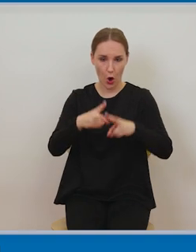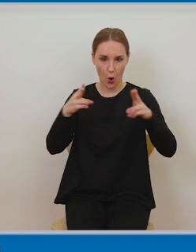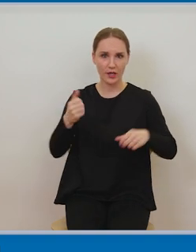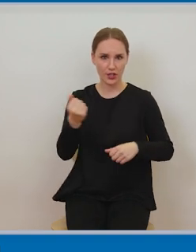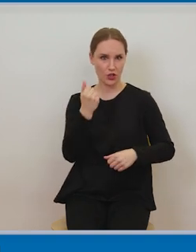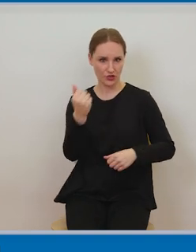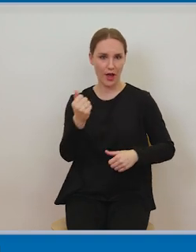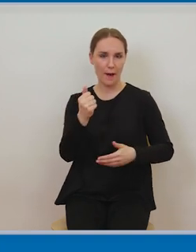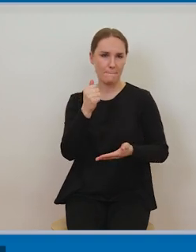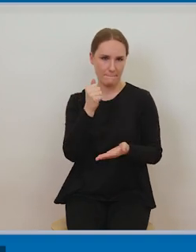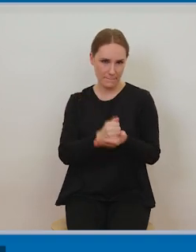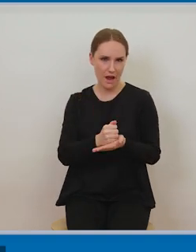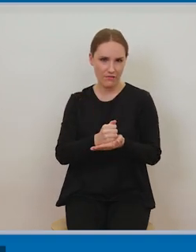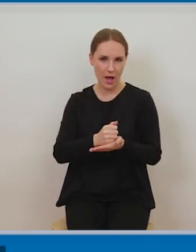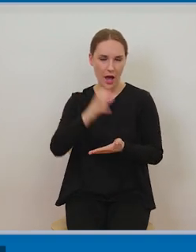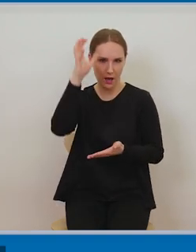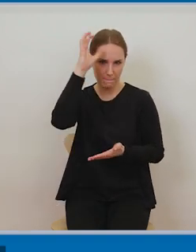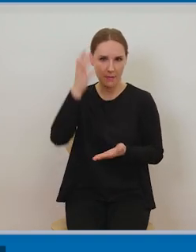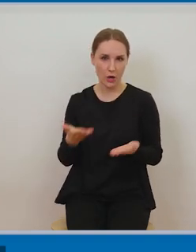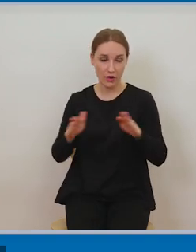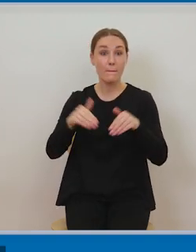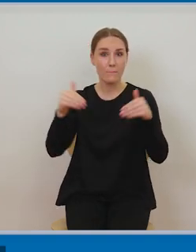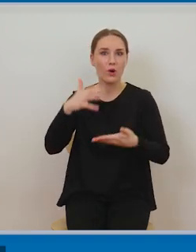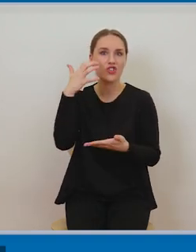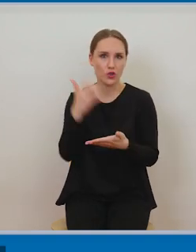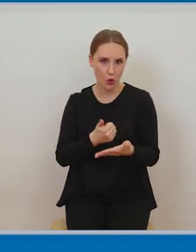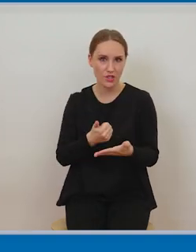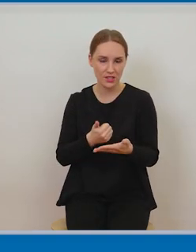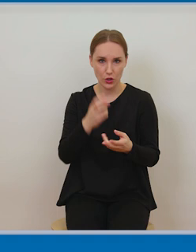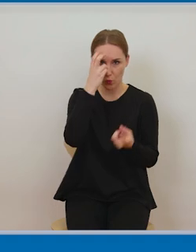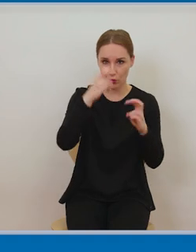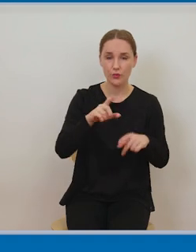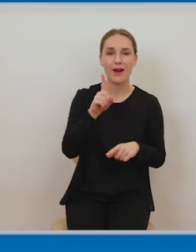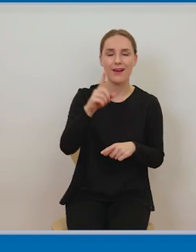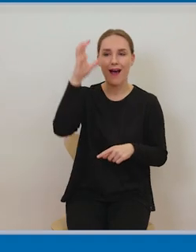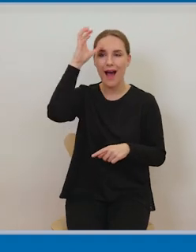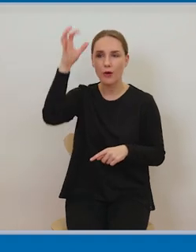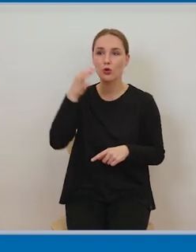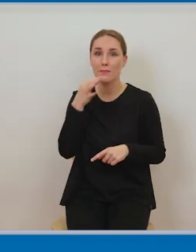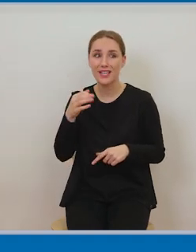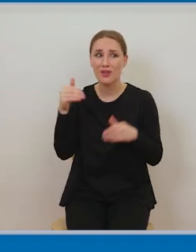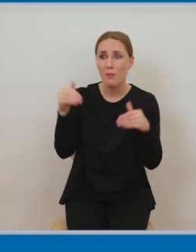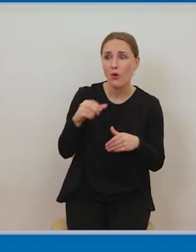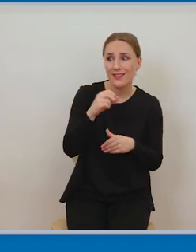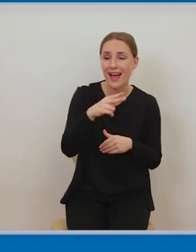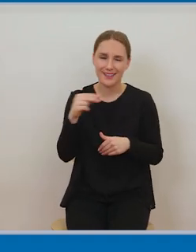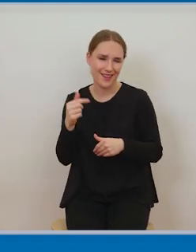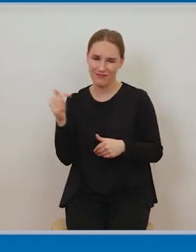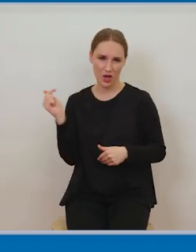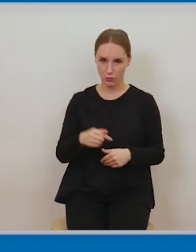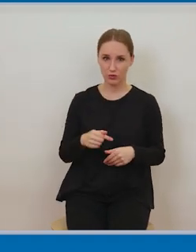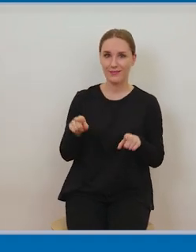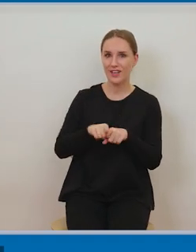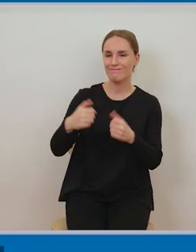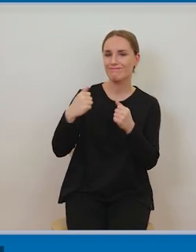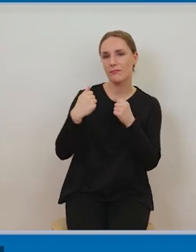skorzystać jeszcze z utworu, ale właśnie bez konieczności pytania twórcy o zgodę, bez konieczności negocjowania z twórcą indywidualnych